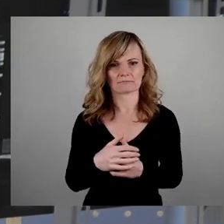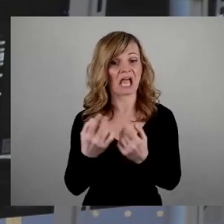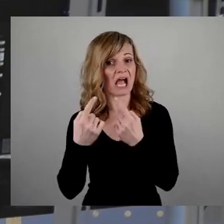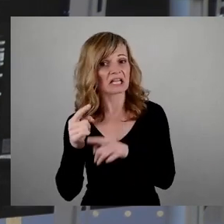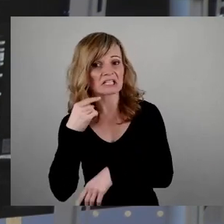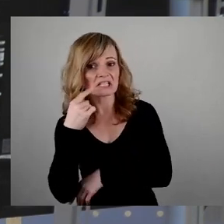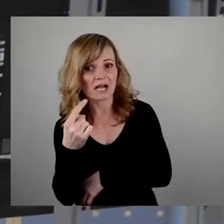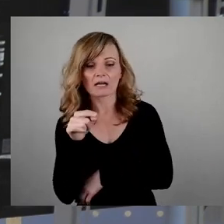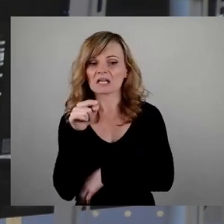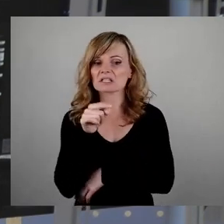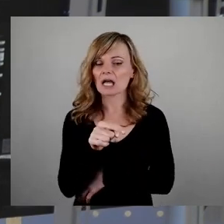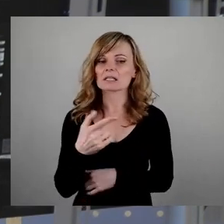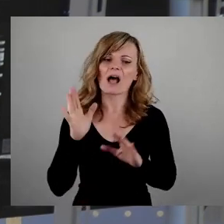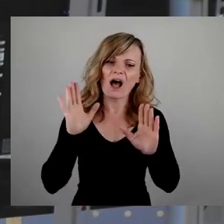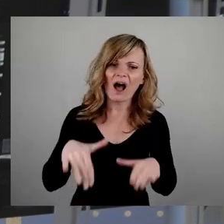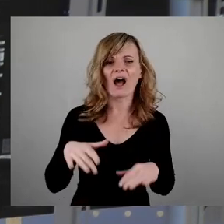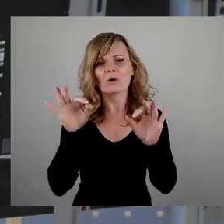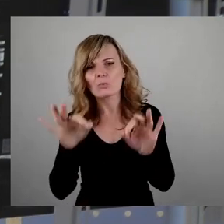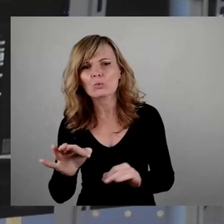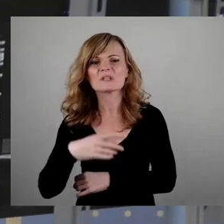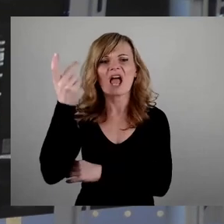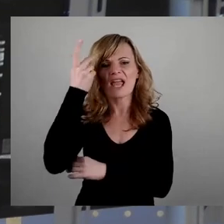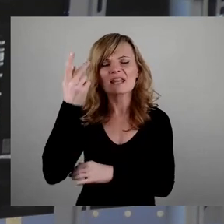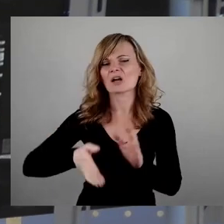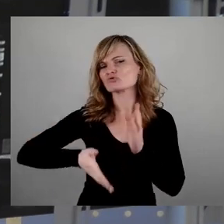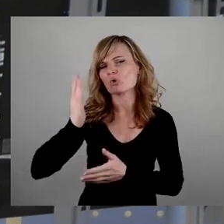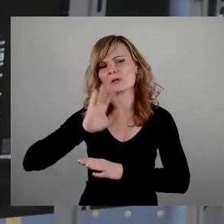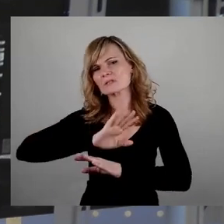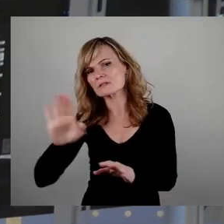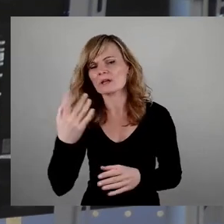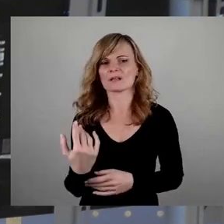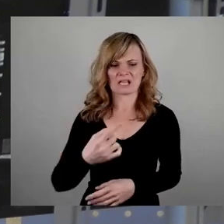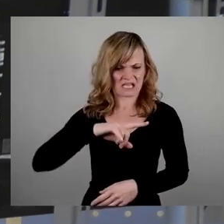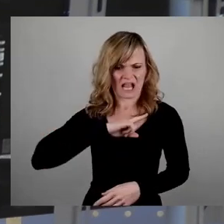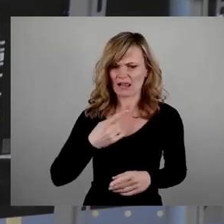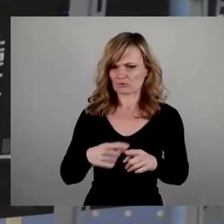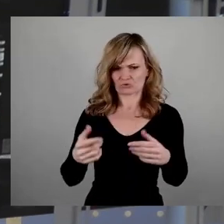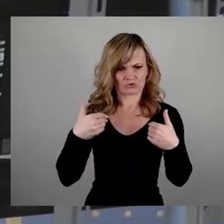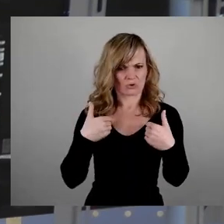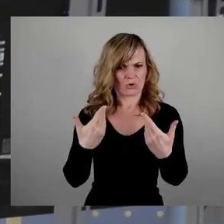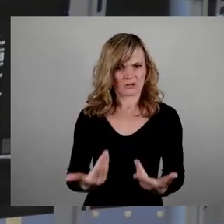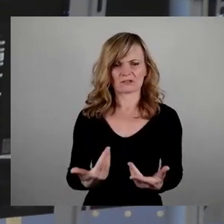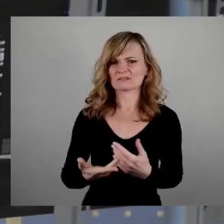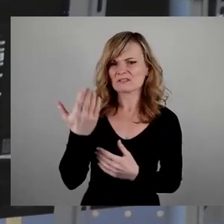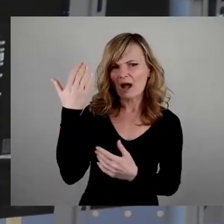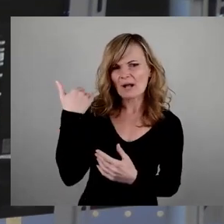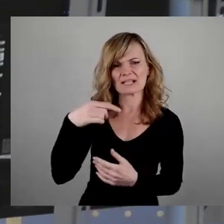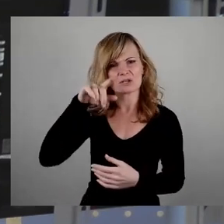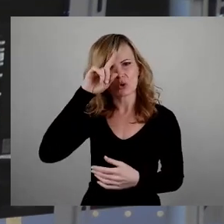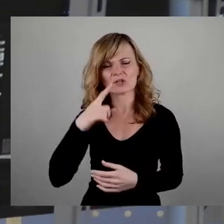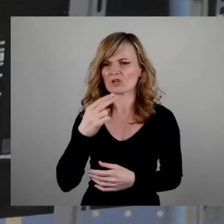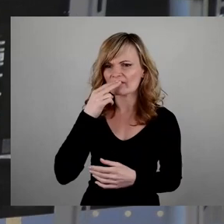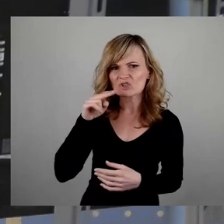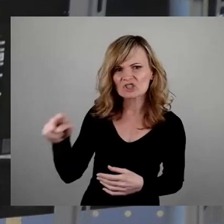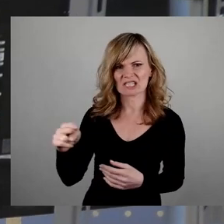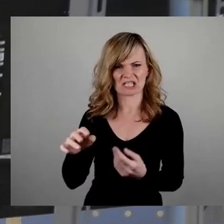dass es doch nun mal gut sei mit dem Erinnern. Man sei ja nicht selbst schuld für von deutschen Faschisten begangenen Gräueltaten.